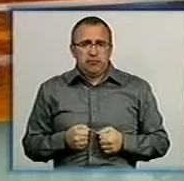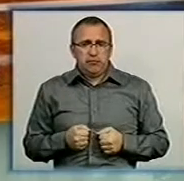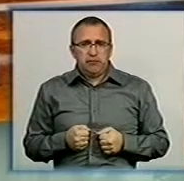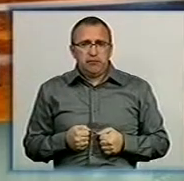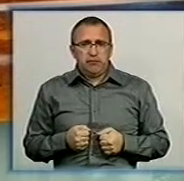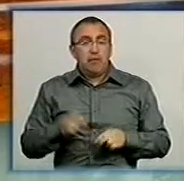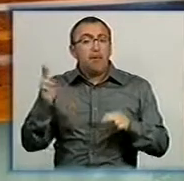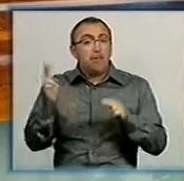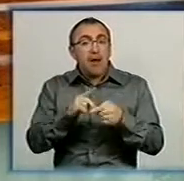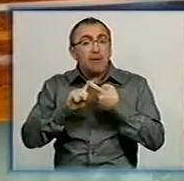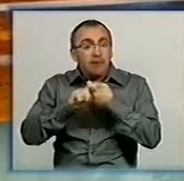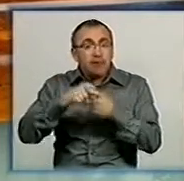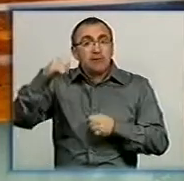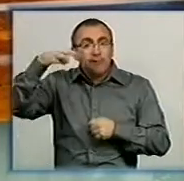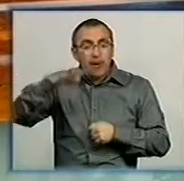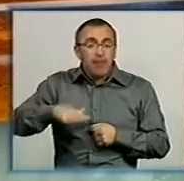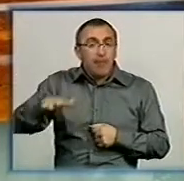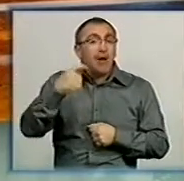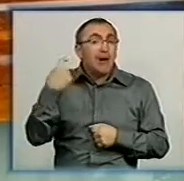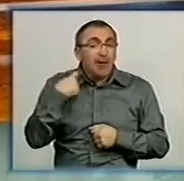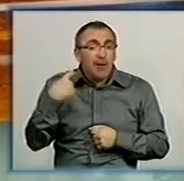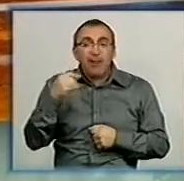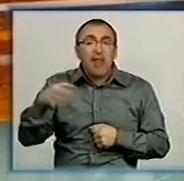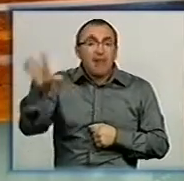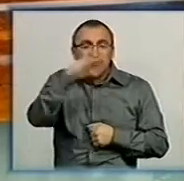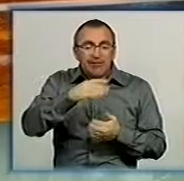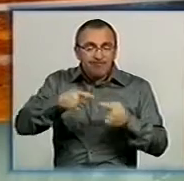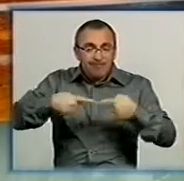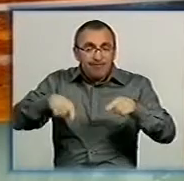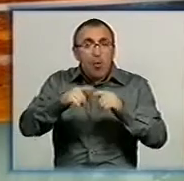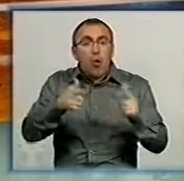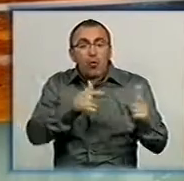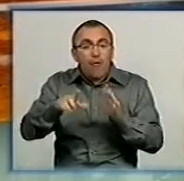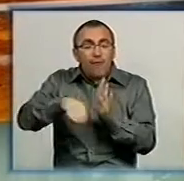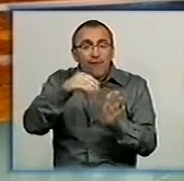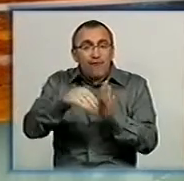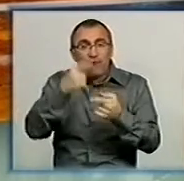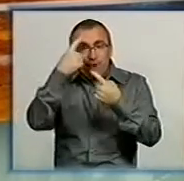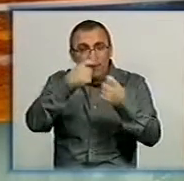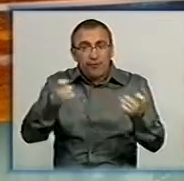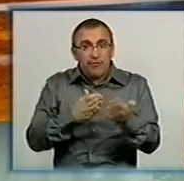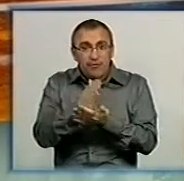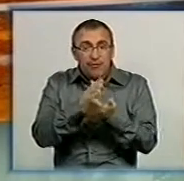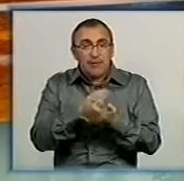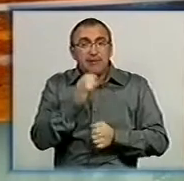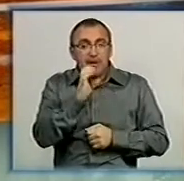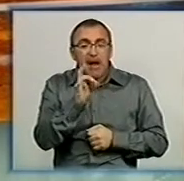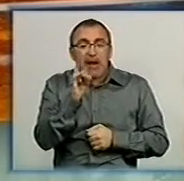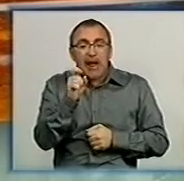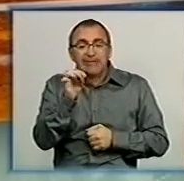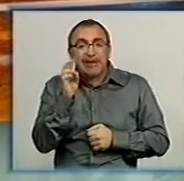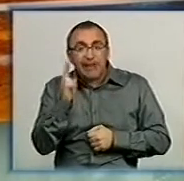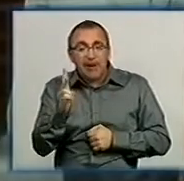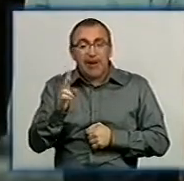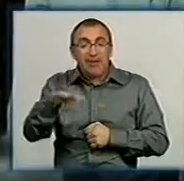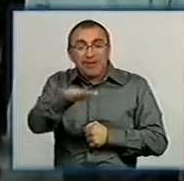Без зв'язку, світла та приміщень. На Кірвоградщині не всі дільниці готові до виборів. Про це повідомив заступник очільника області Віктор Рєзнік. Найбільше